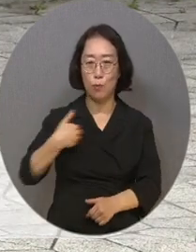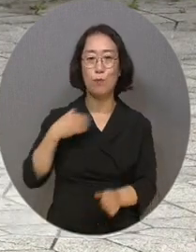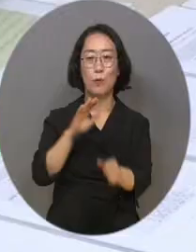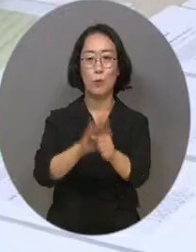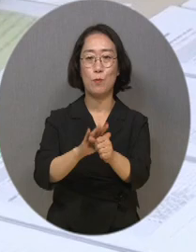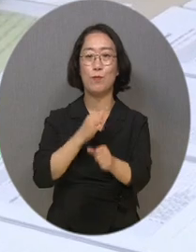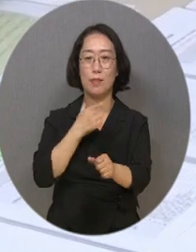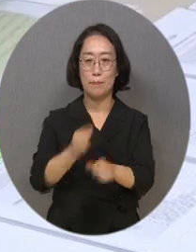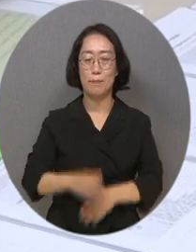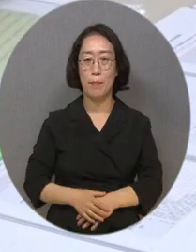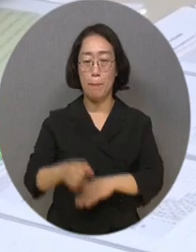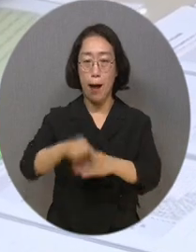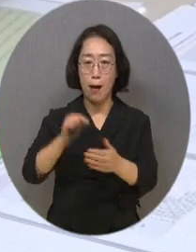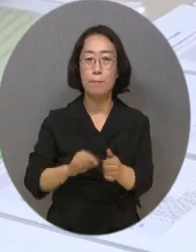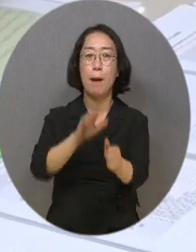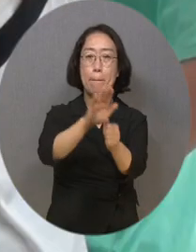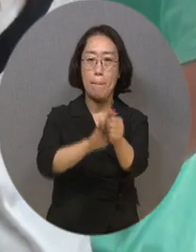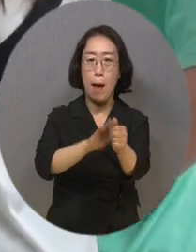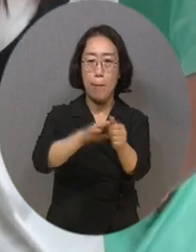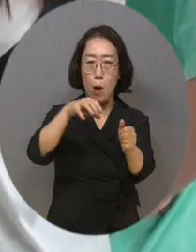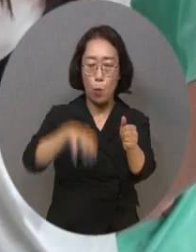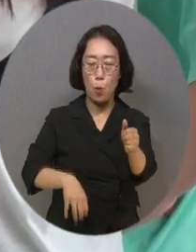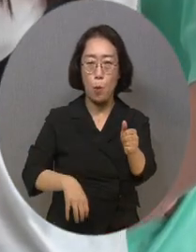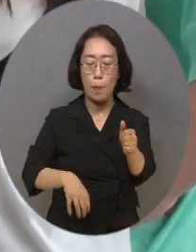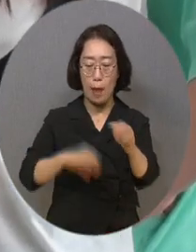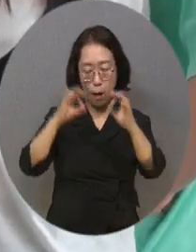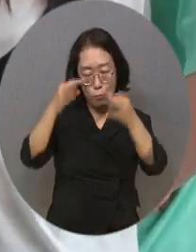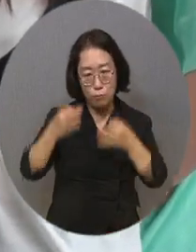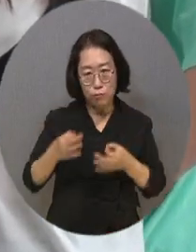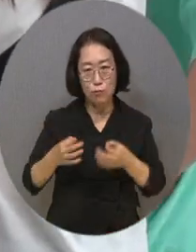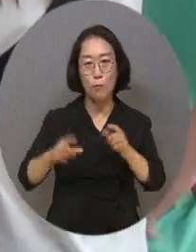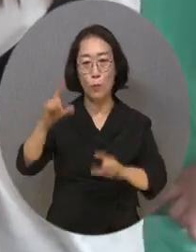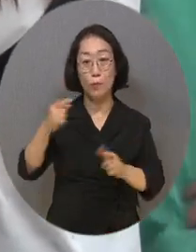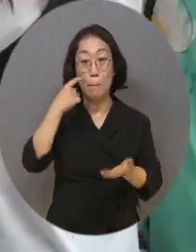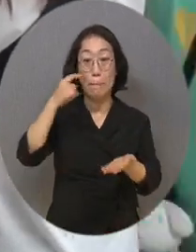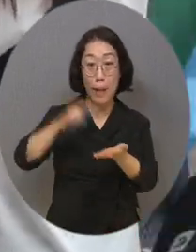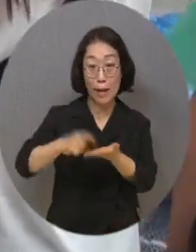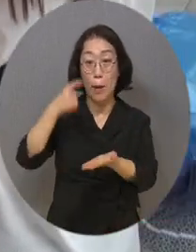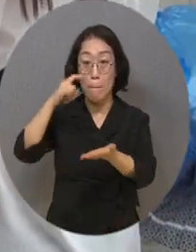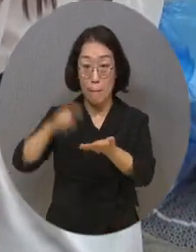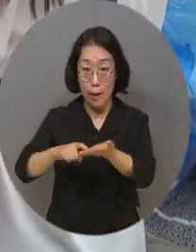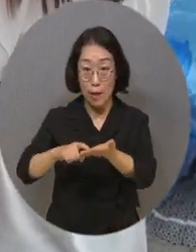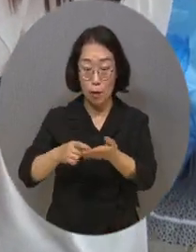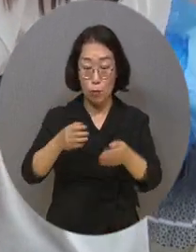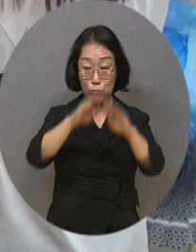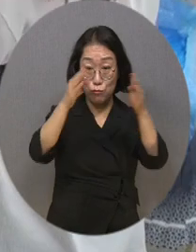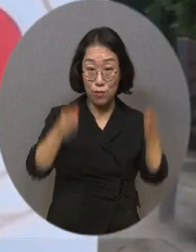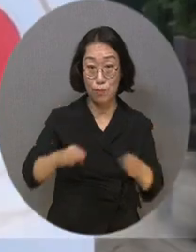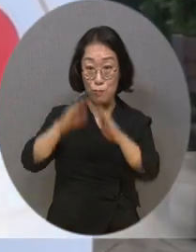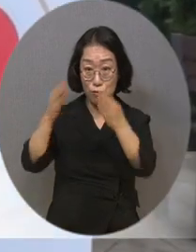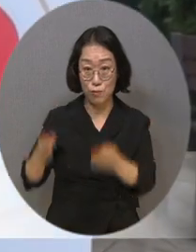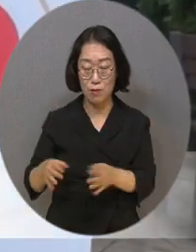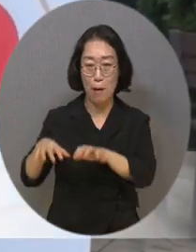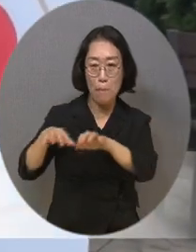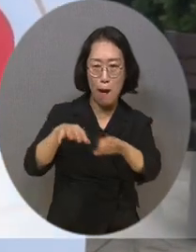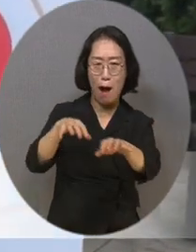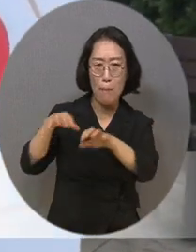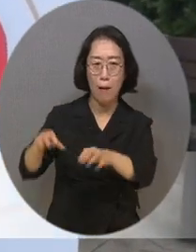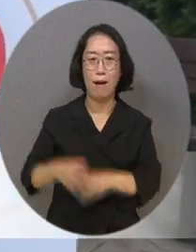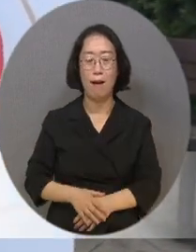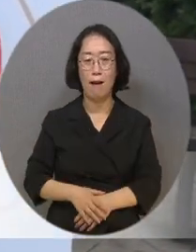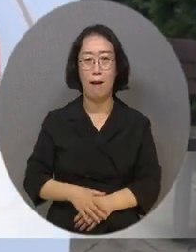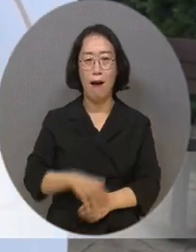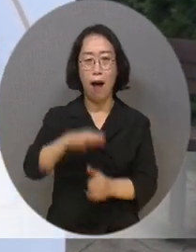좋겠습니다. 마음을 토닥여주는 곳, 나만의 모습을 찾아보는 부스에는 많은 청소년들로 북적입니다. 아동이라든가